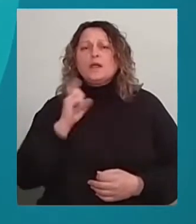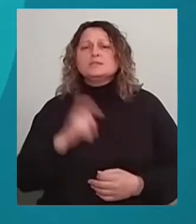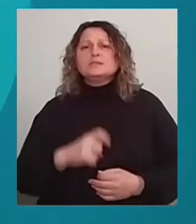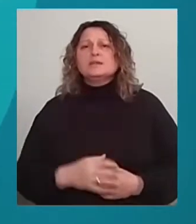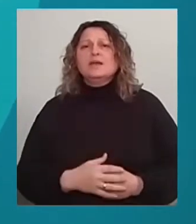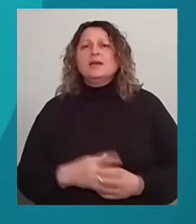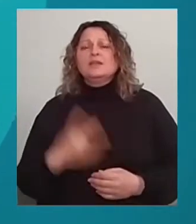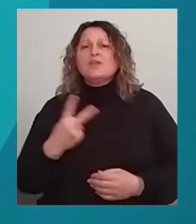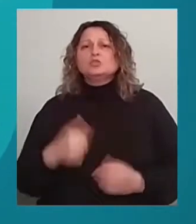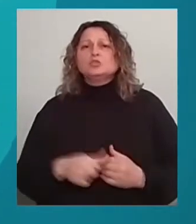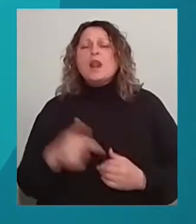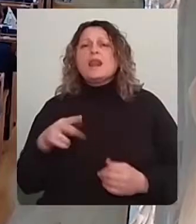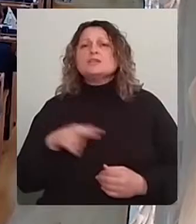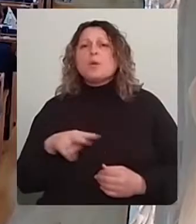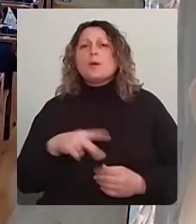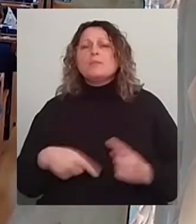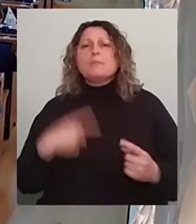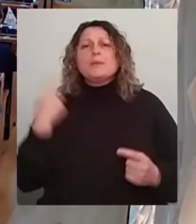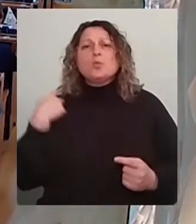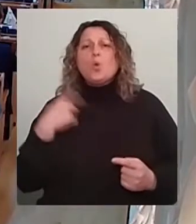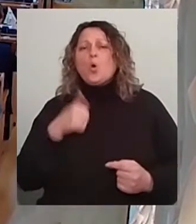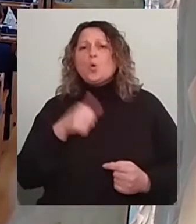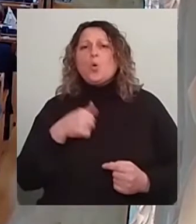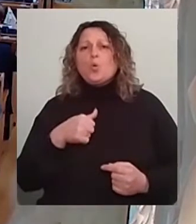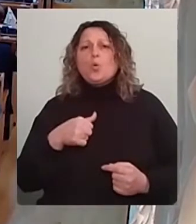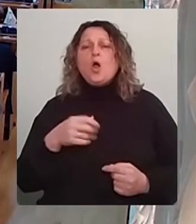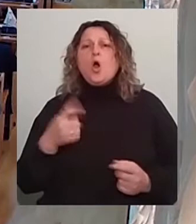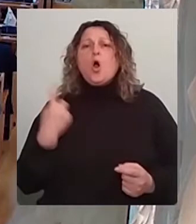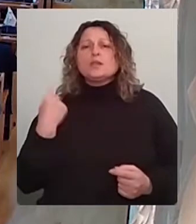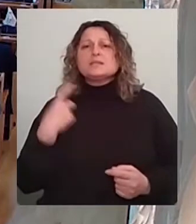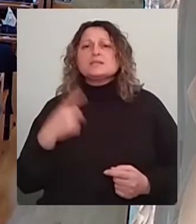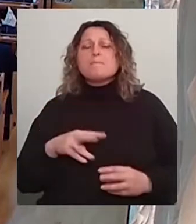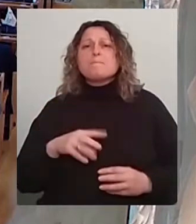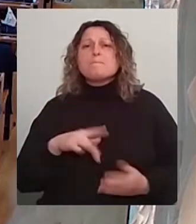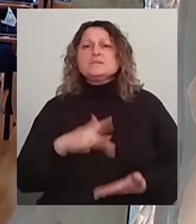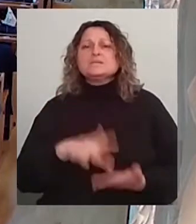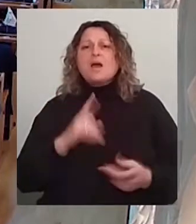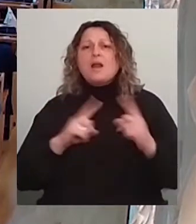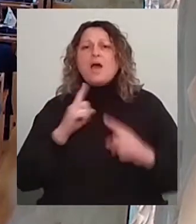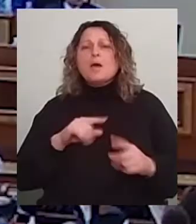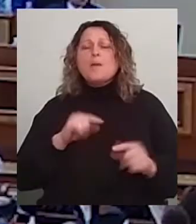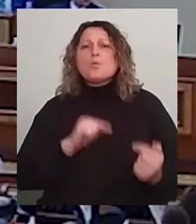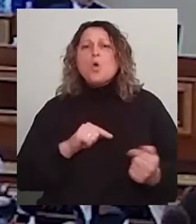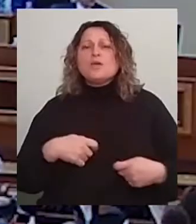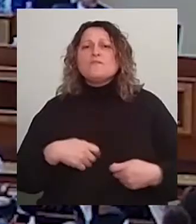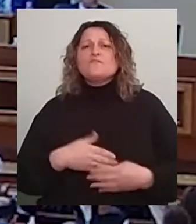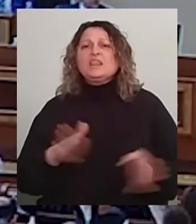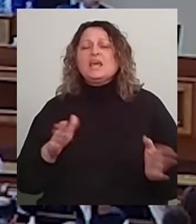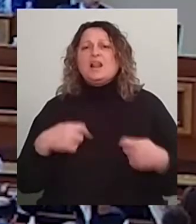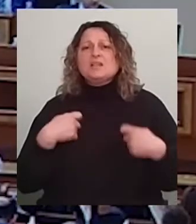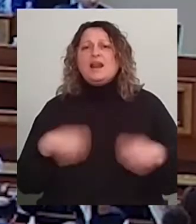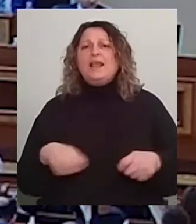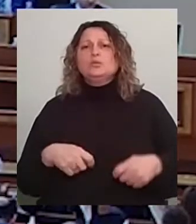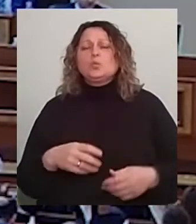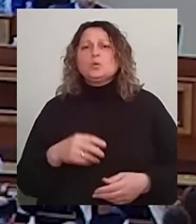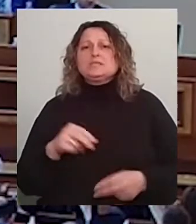26 листопада минулого року депутати Одеської обласної ради виступили проти відкриття ринку землі. На позачерговій